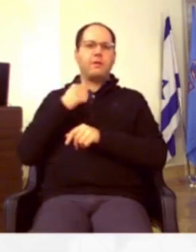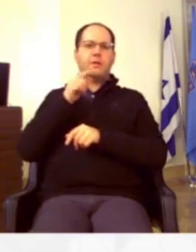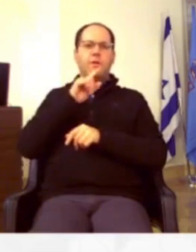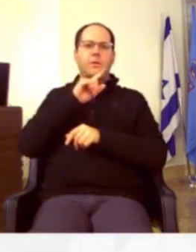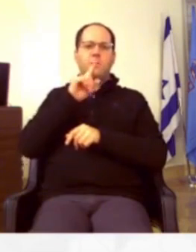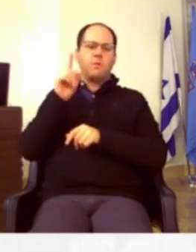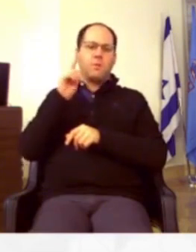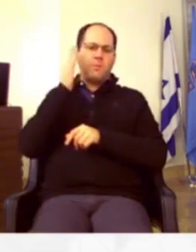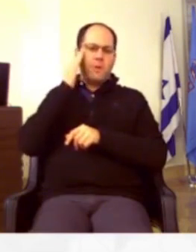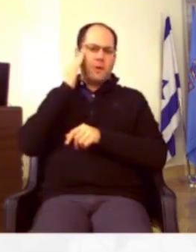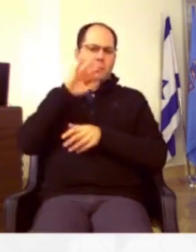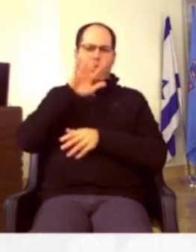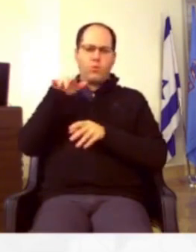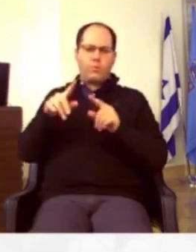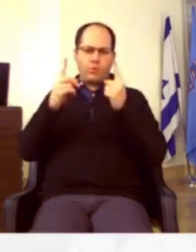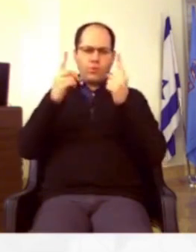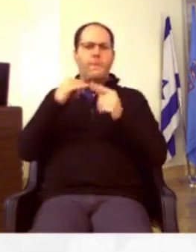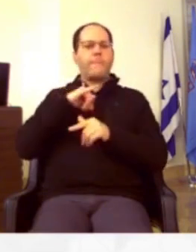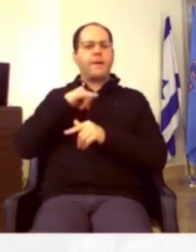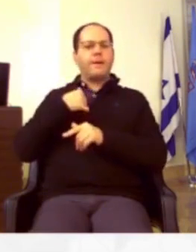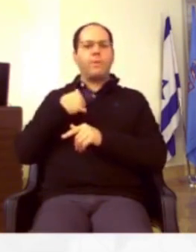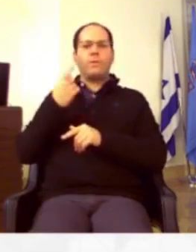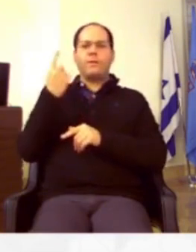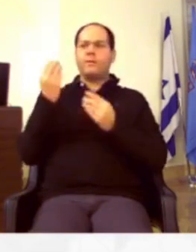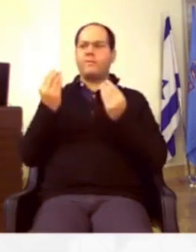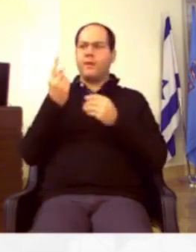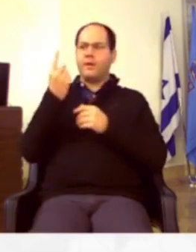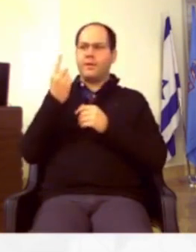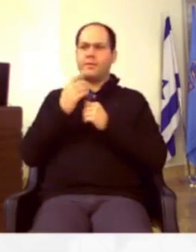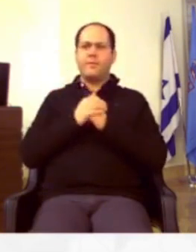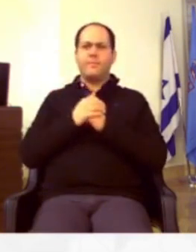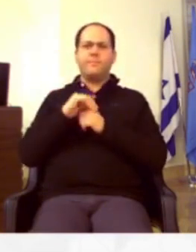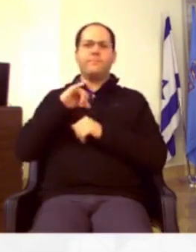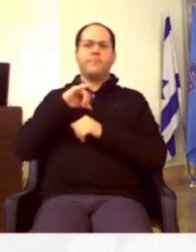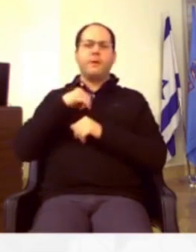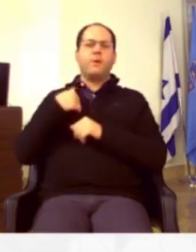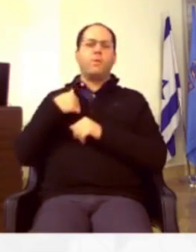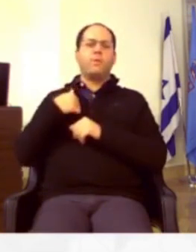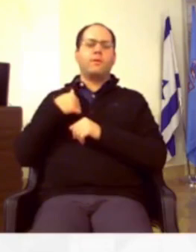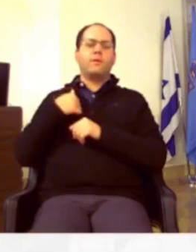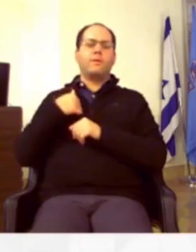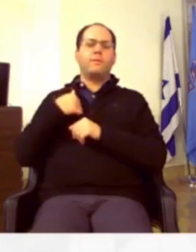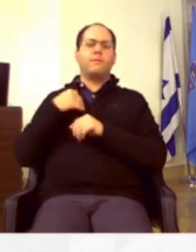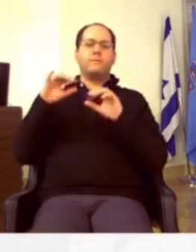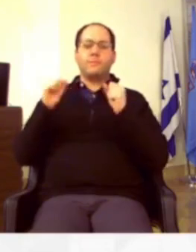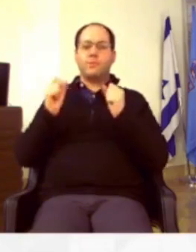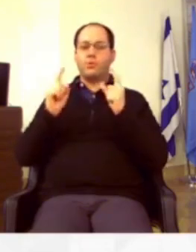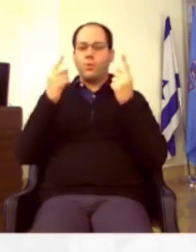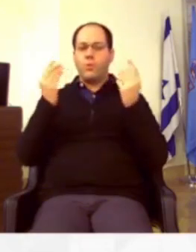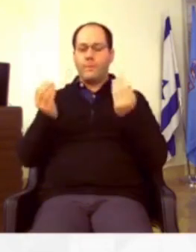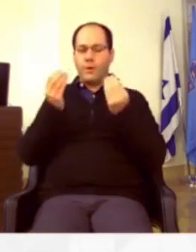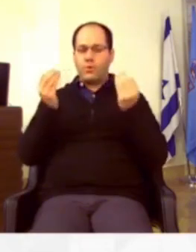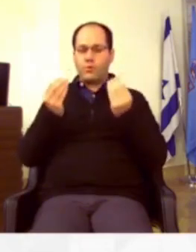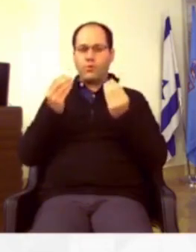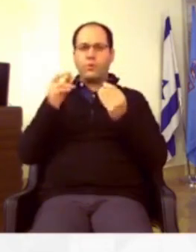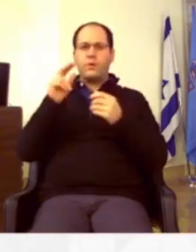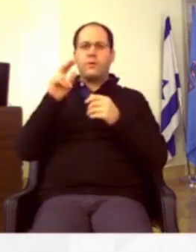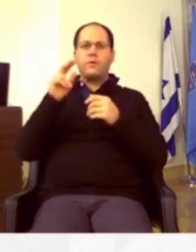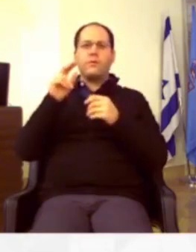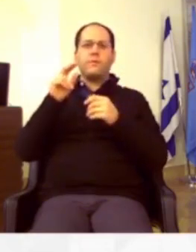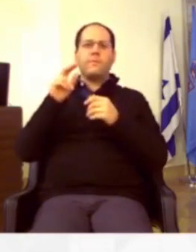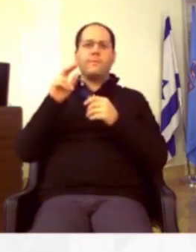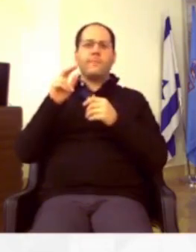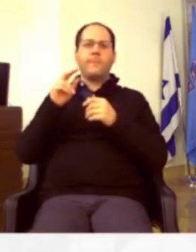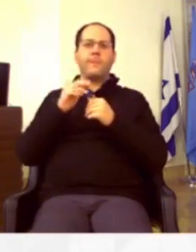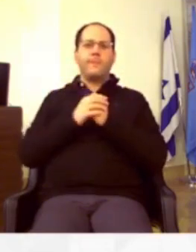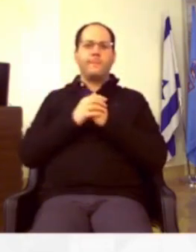לא מורה בכל מה שקורה, אבל מעניין אותי דבר אחד. מעניין אותי, האם כשקורה משהו, ישנה